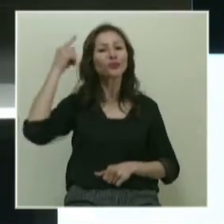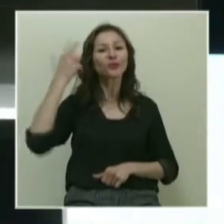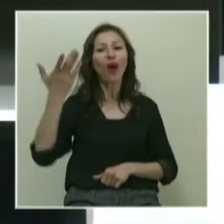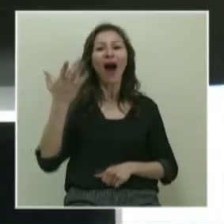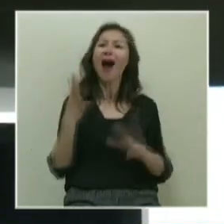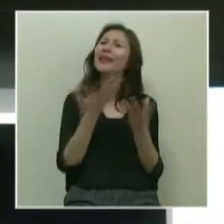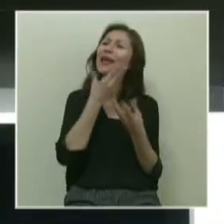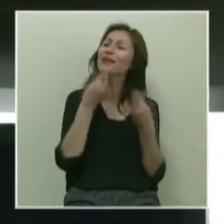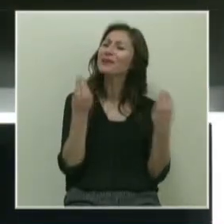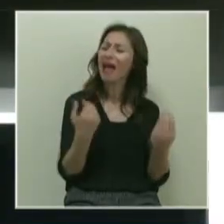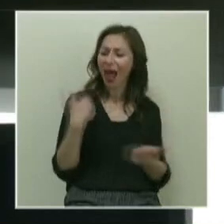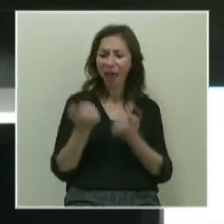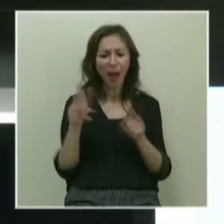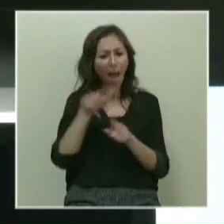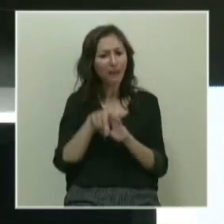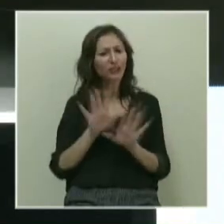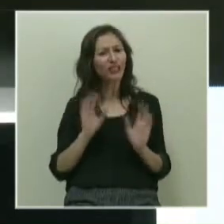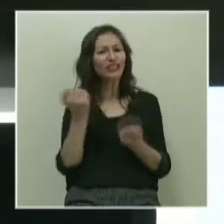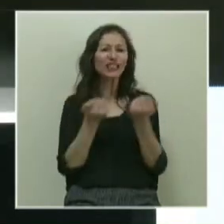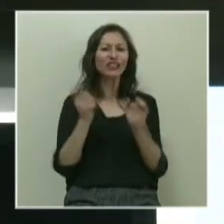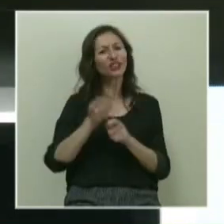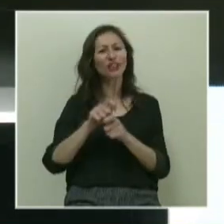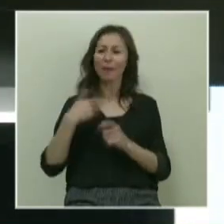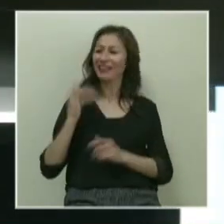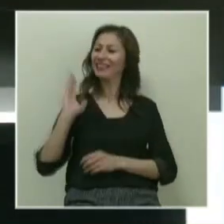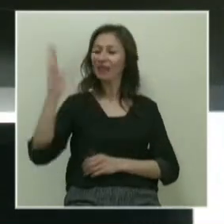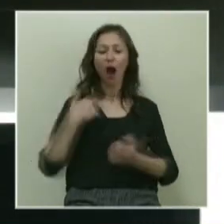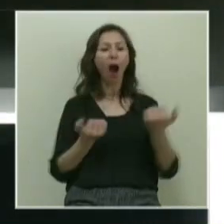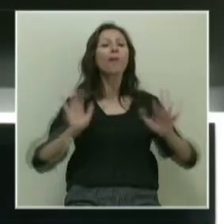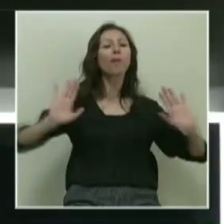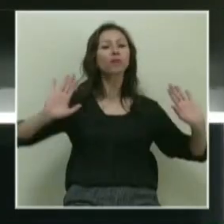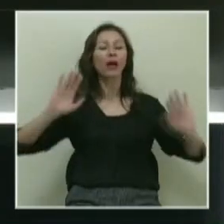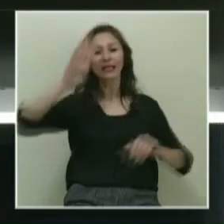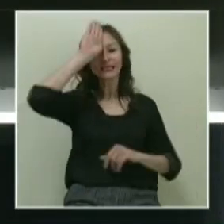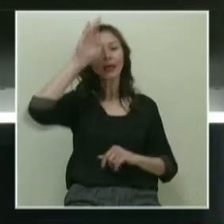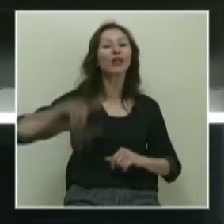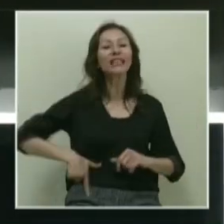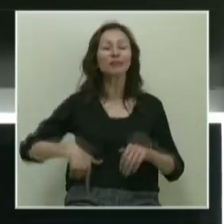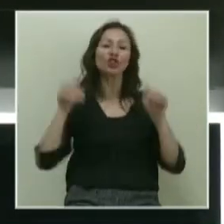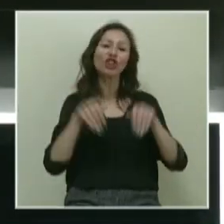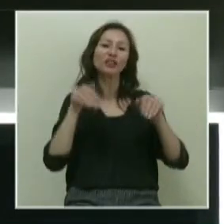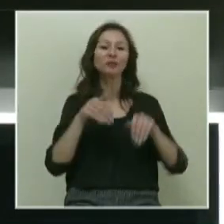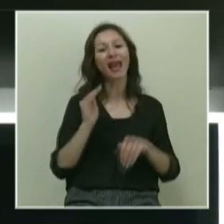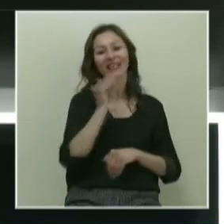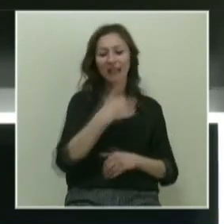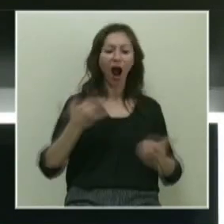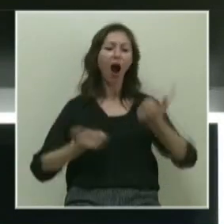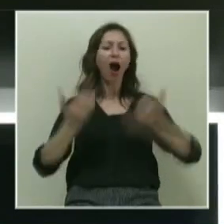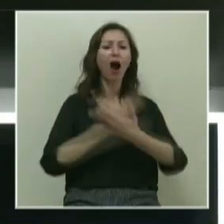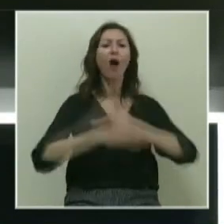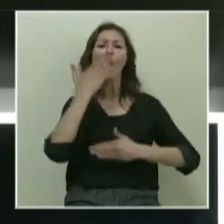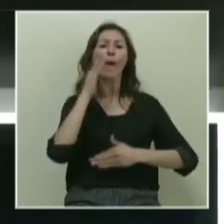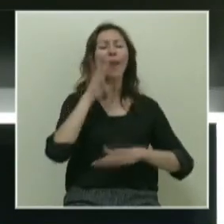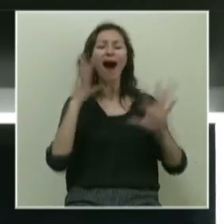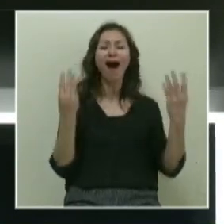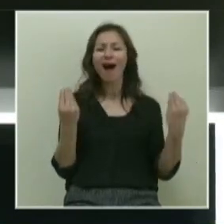Ay ne güzel, arabaya bineceğiz, hop, işe bizi götürecek, kullanmayacağız. İstanbul'dan İzmir'e, Çeşme'ye geleceğiz. Hiç kullanmayacağız arabayı.